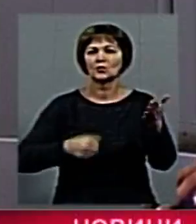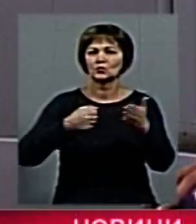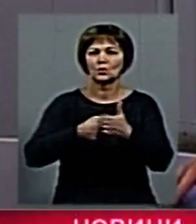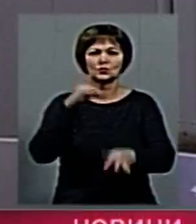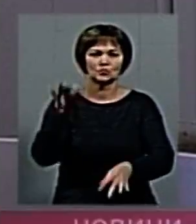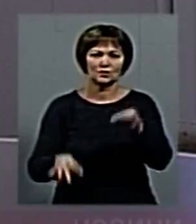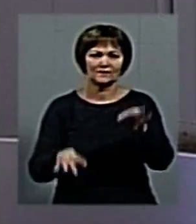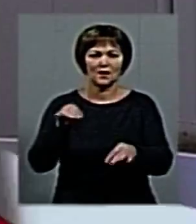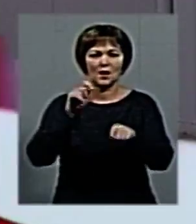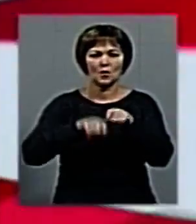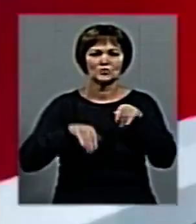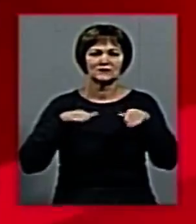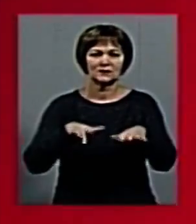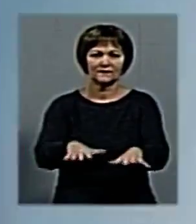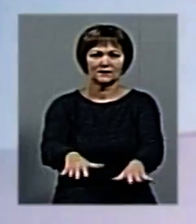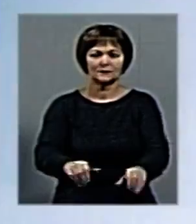розслідування.